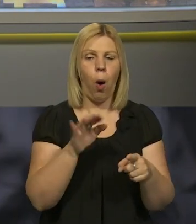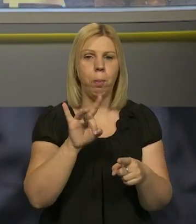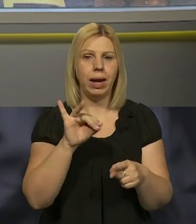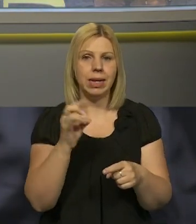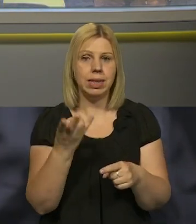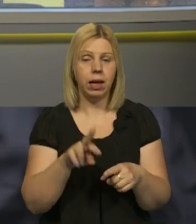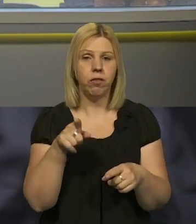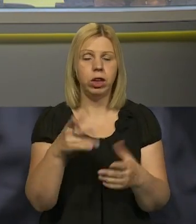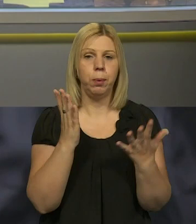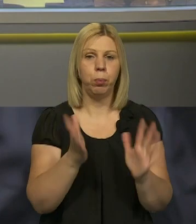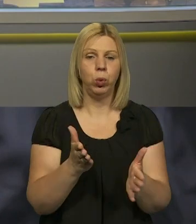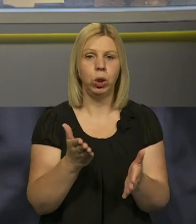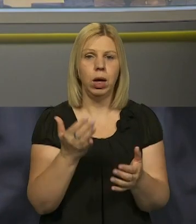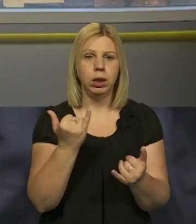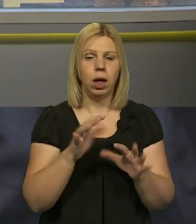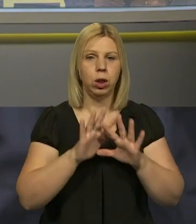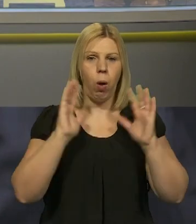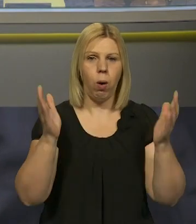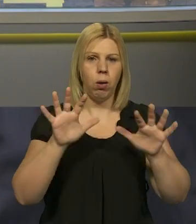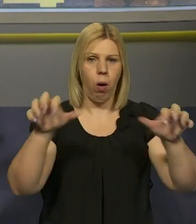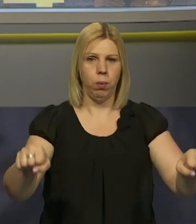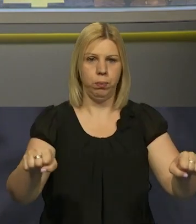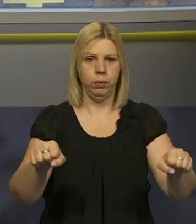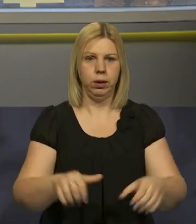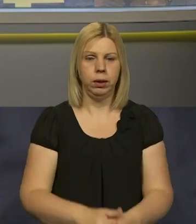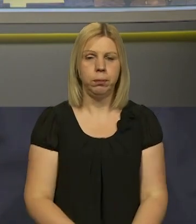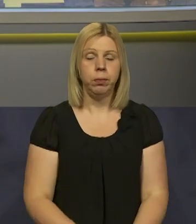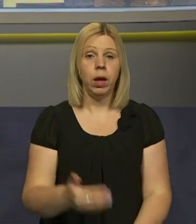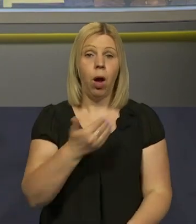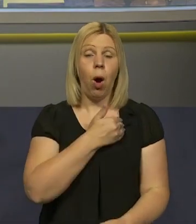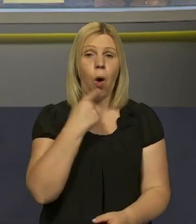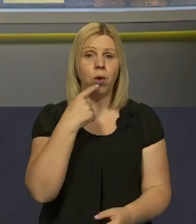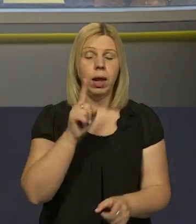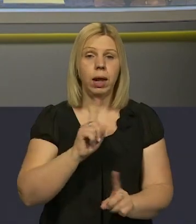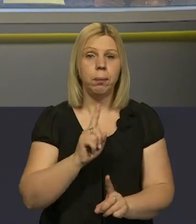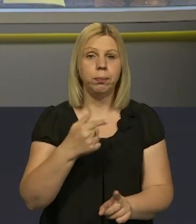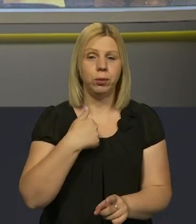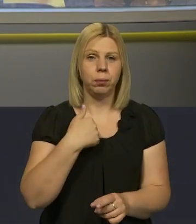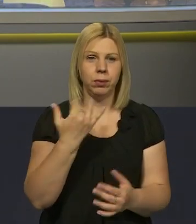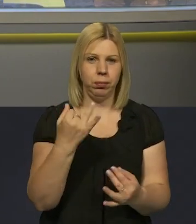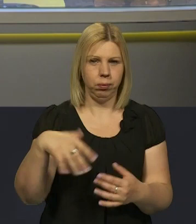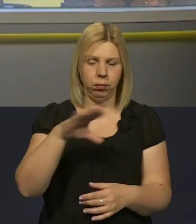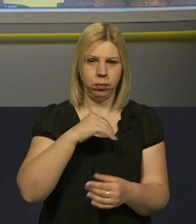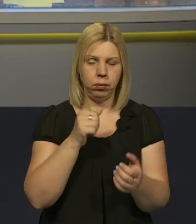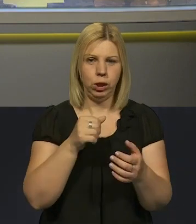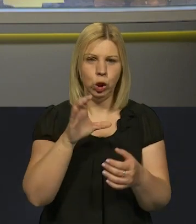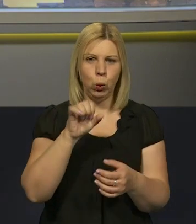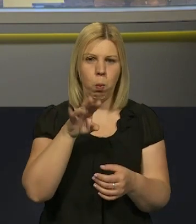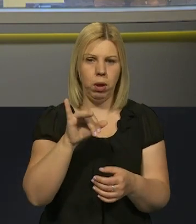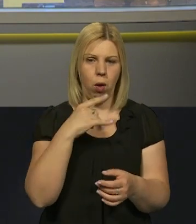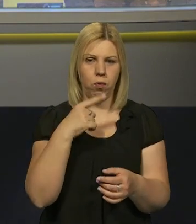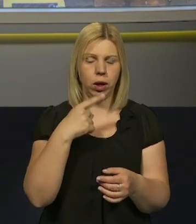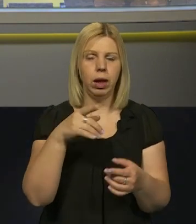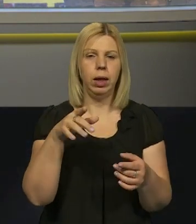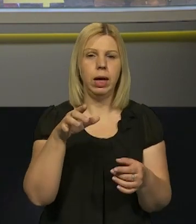зараз вони будуть окупуватися. От говорили ми щойно з нашим колегом із Сумщини, а